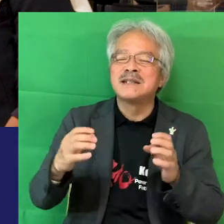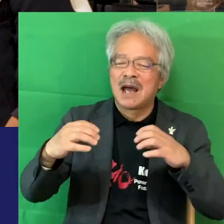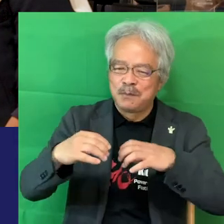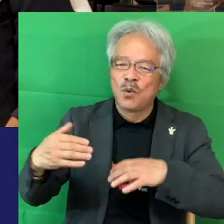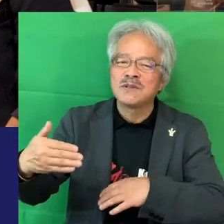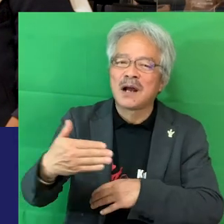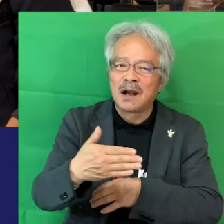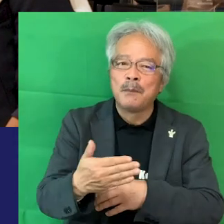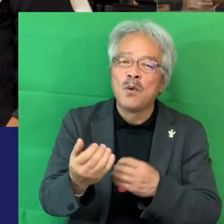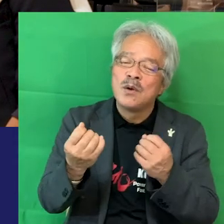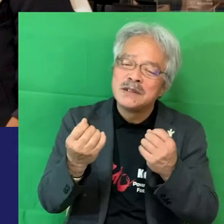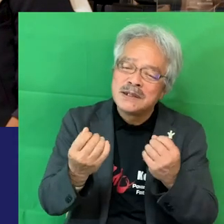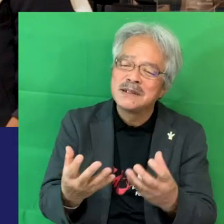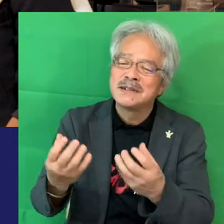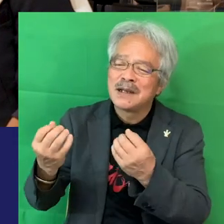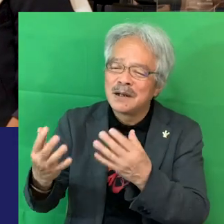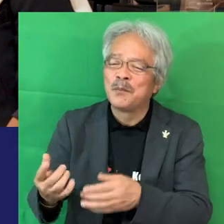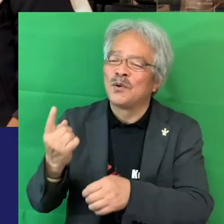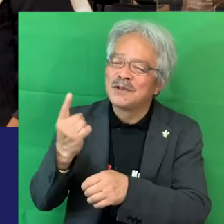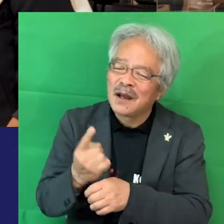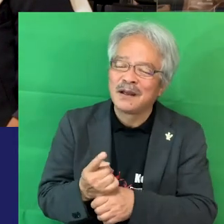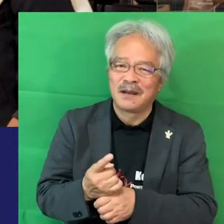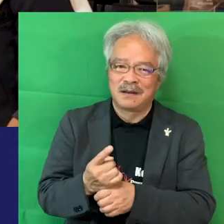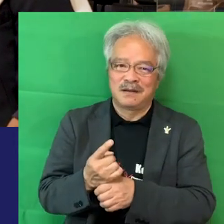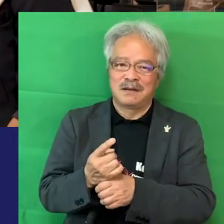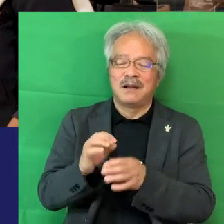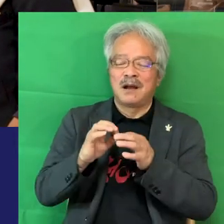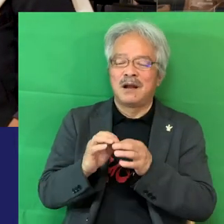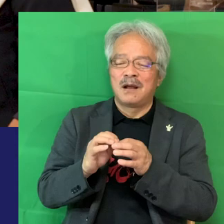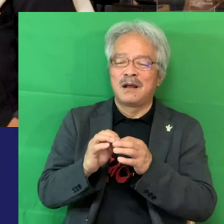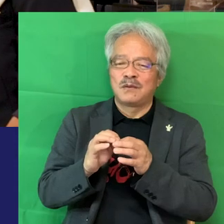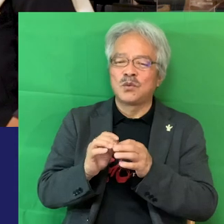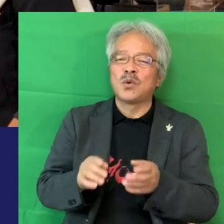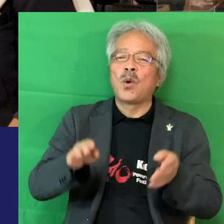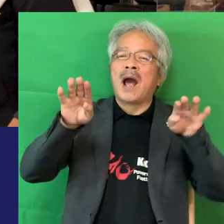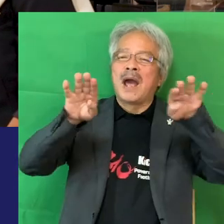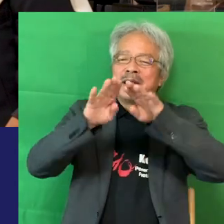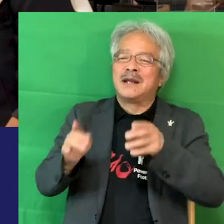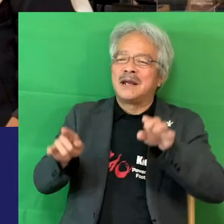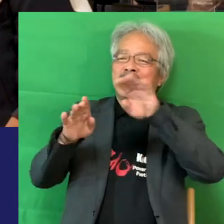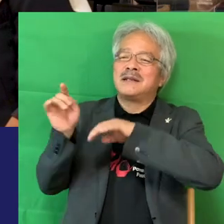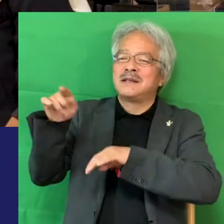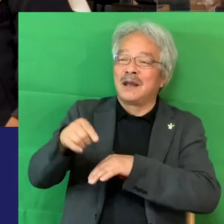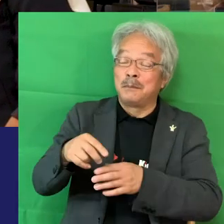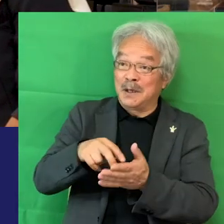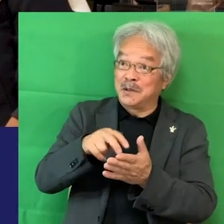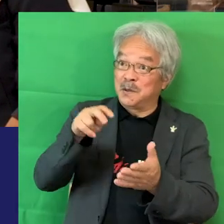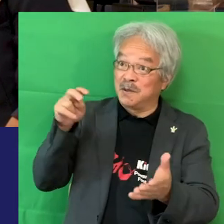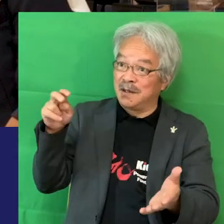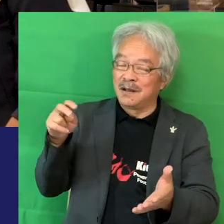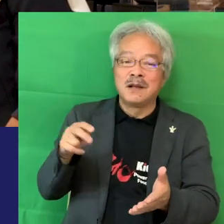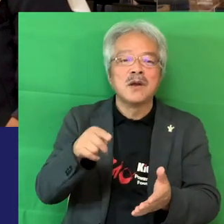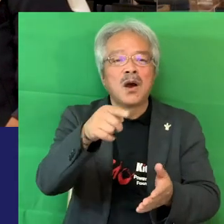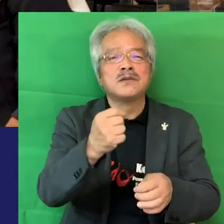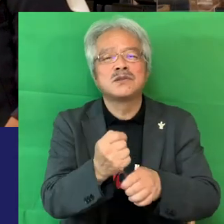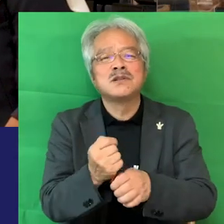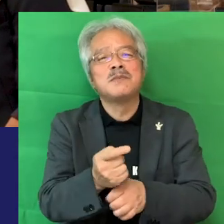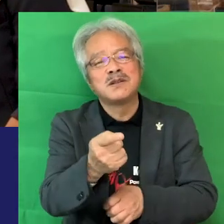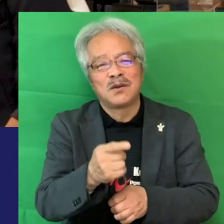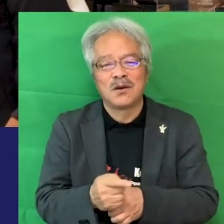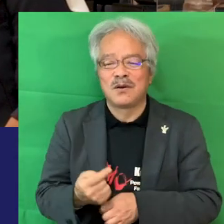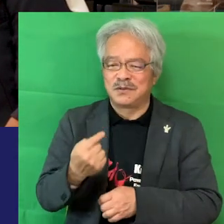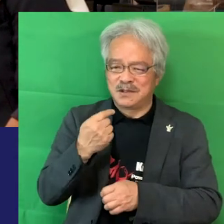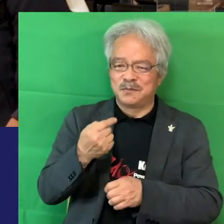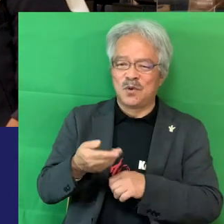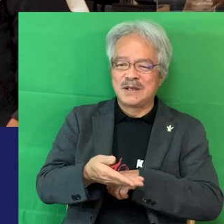てなかったんで都会にてびっくりしたんでしょ作りましょうようちも島で